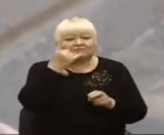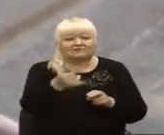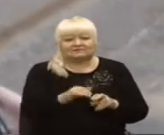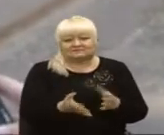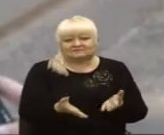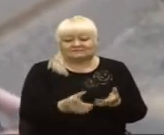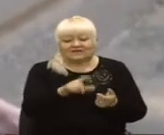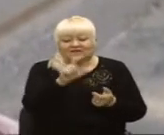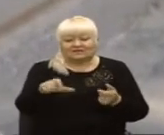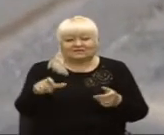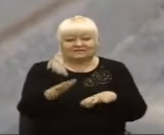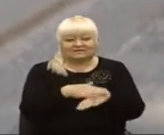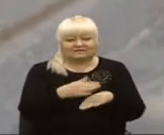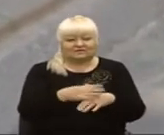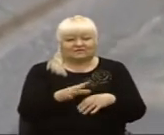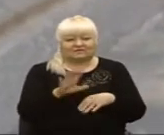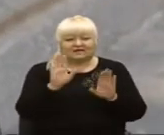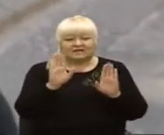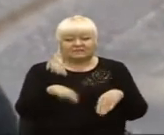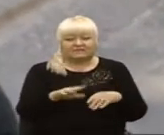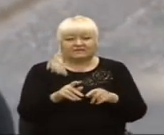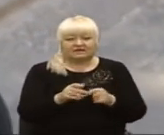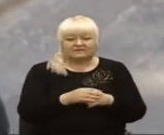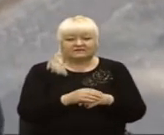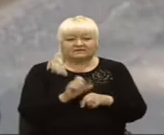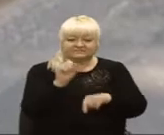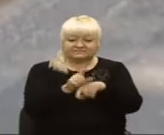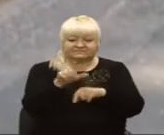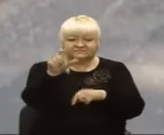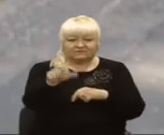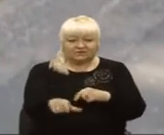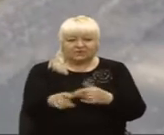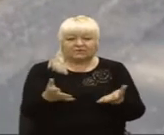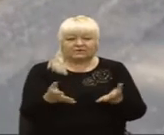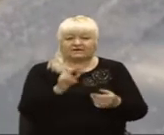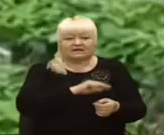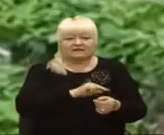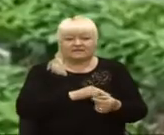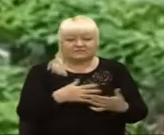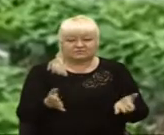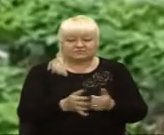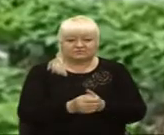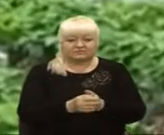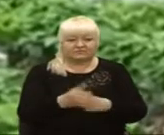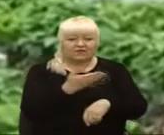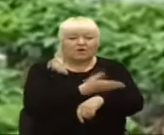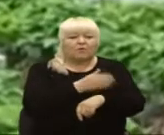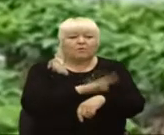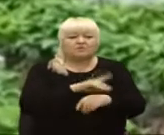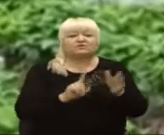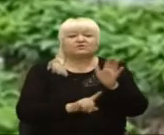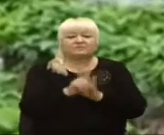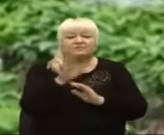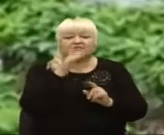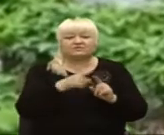Люди добрі. І навіть кур'єри пише тут в інформації, що навіть кур'єри не працюють. У Польщі розпочинаються сезонні